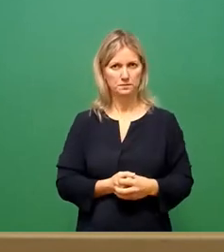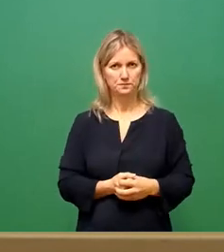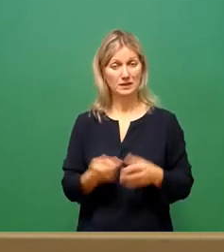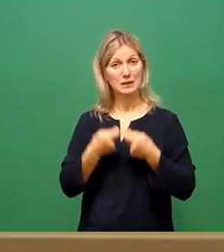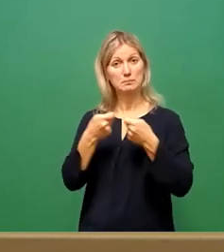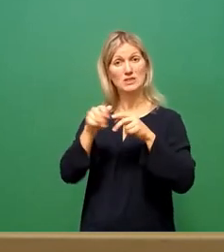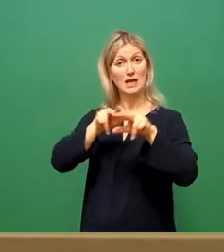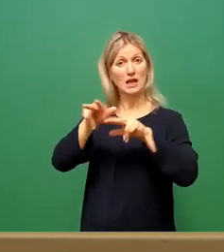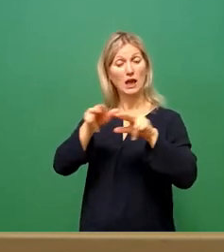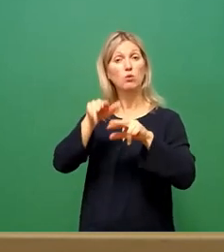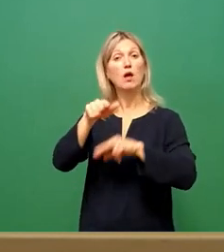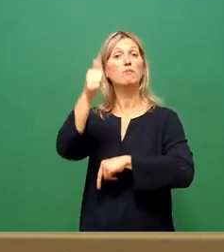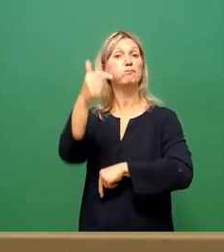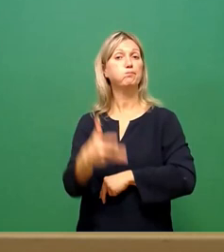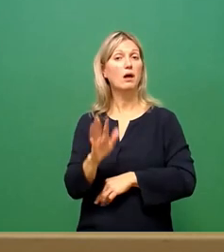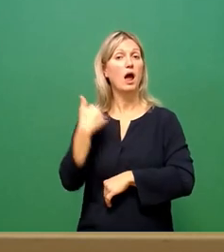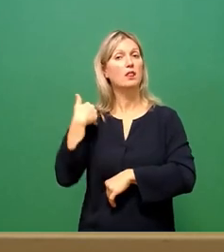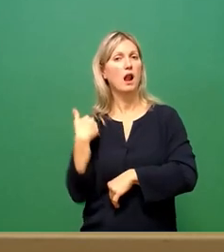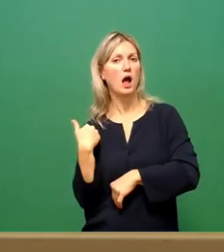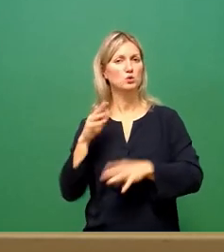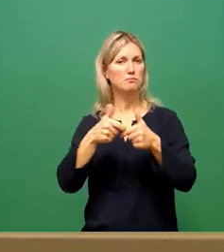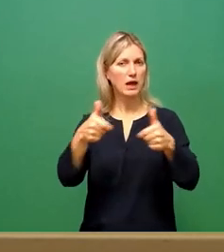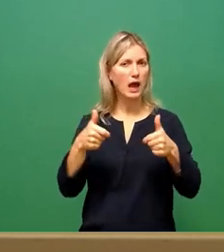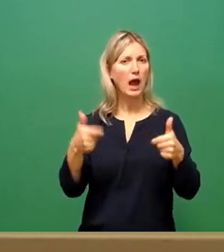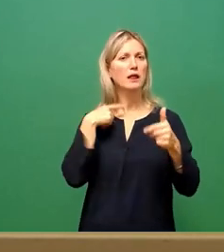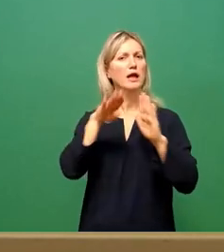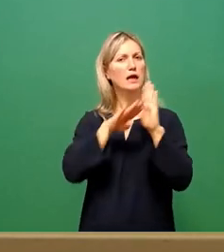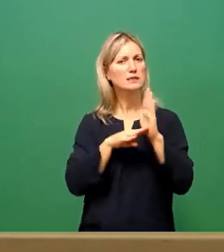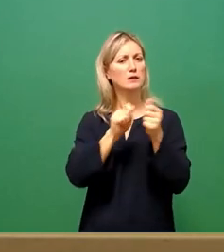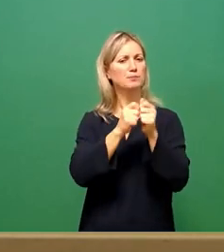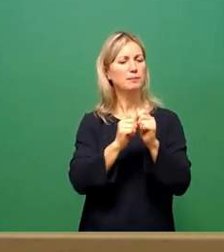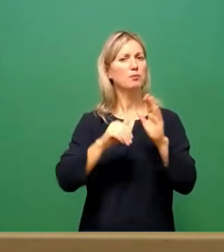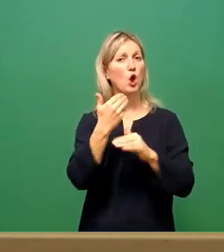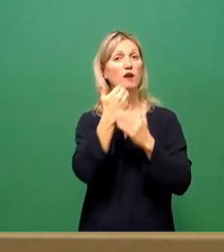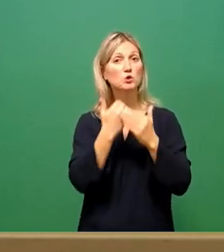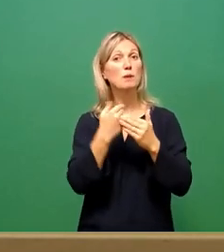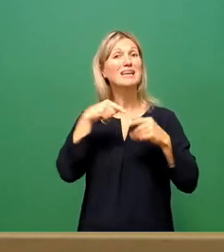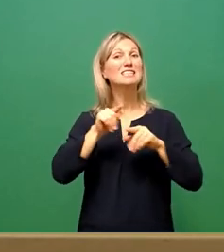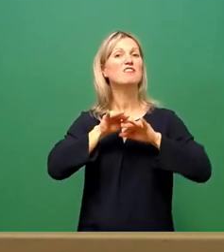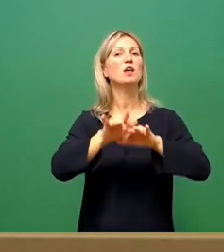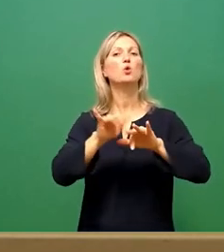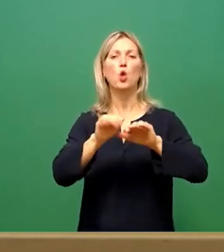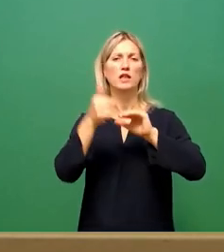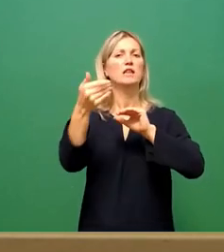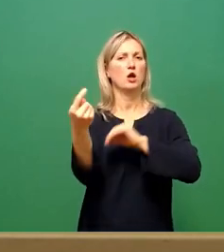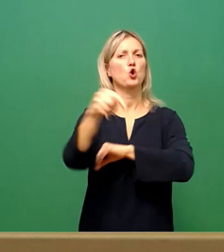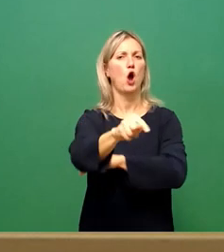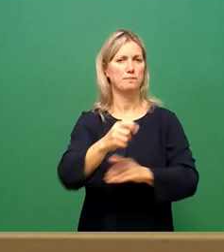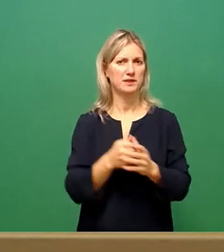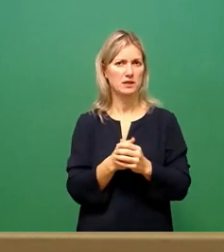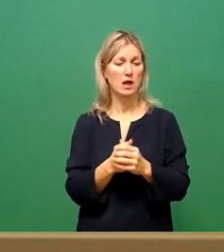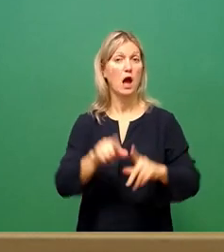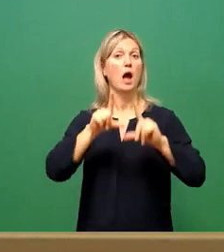Entlastungspakete und Gesetzesvorhaben geschnürt, die ihre Wirkung erst noch entfalten müssen. Wir sollten uns dafür hüten, in einen